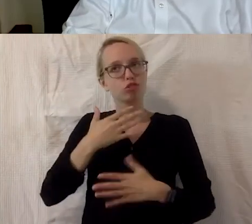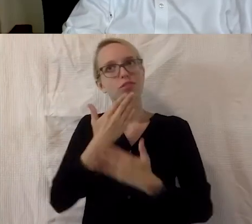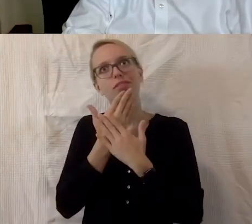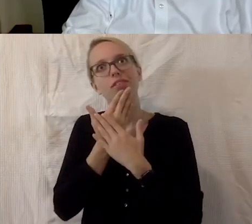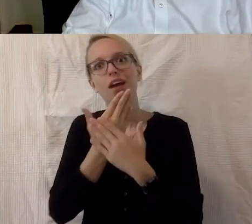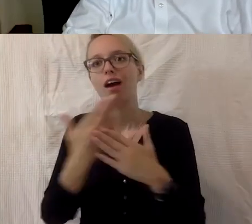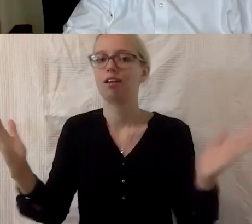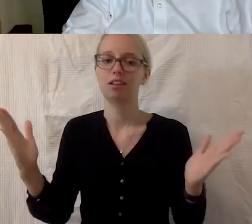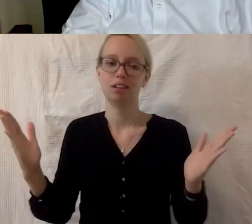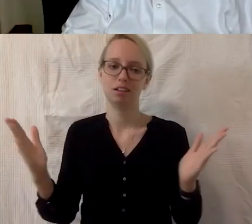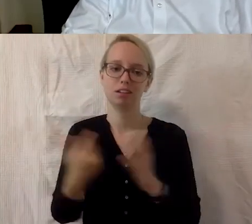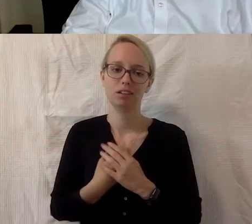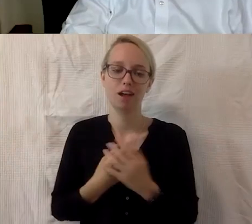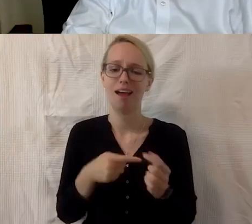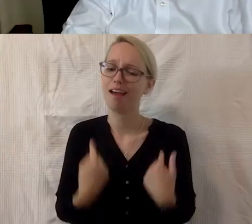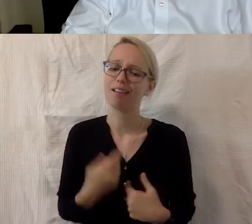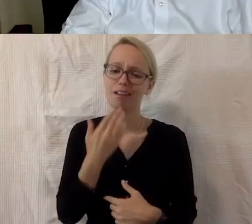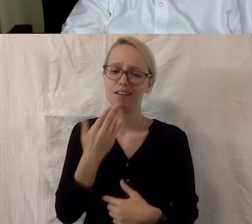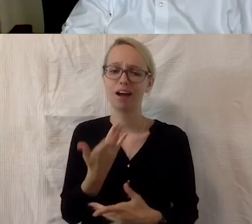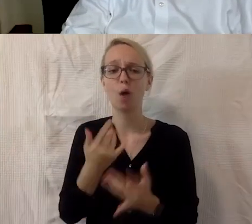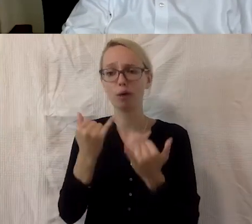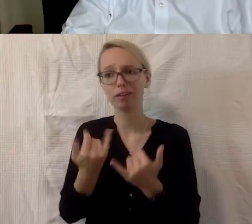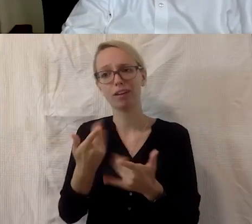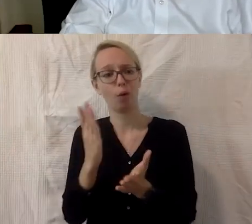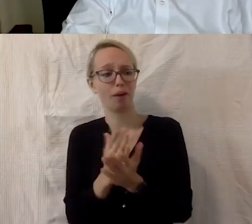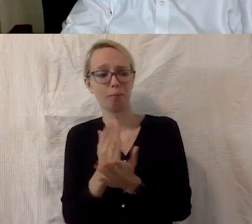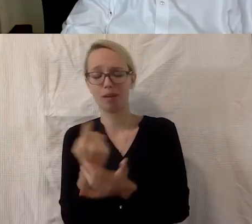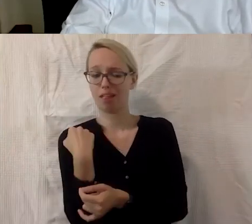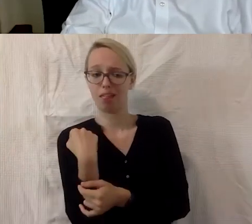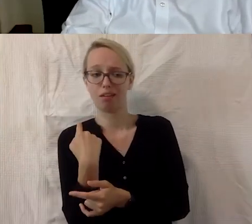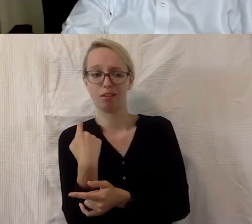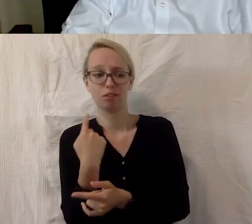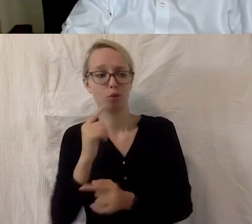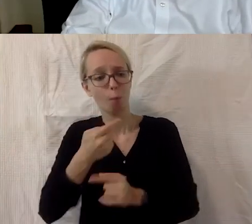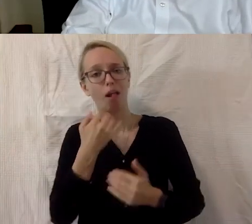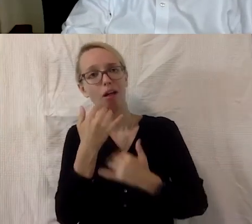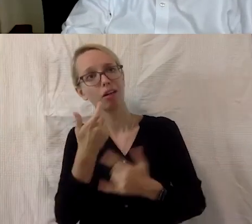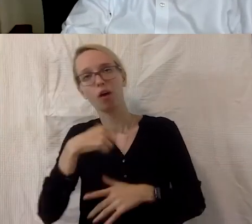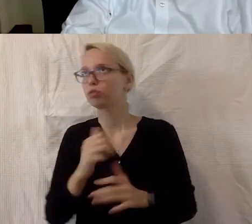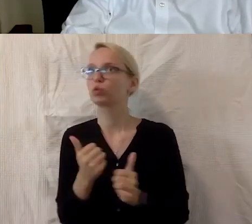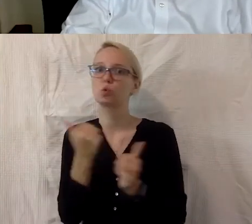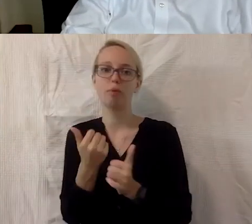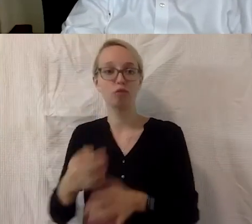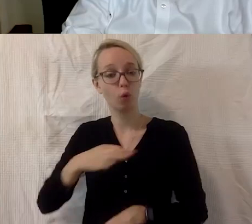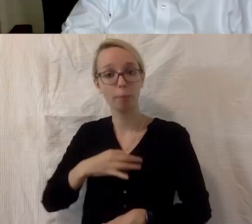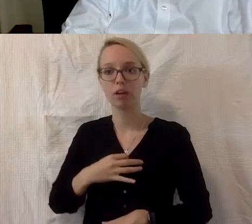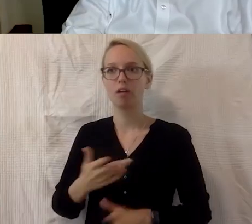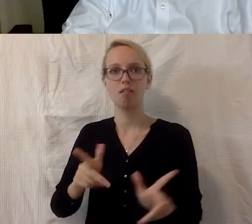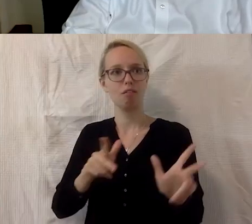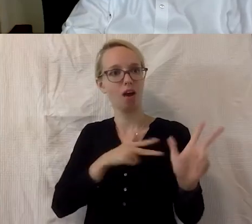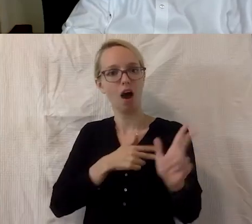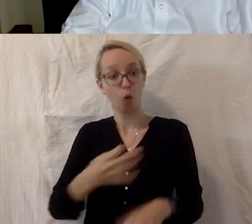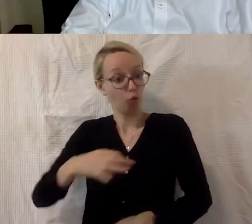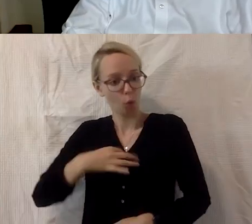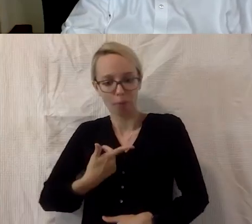bedanken, auch mal Andreas am Ende mal für diesen Ausblick, wünsche dir alles Gute. Ich fand das eine sehr lehrreiche, also auch für mich